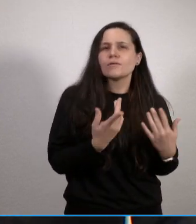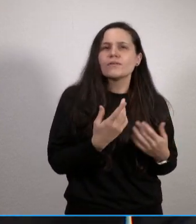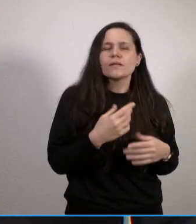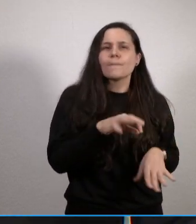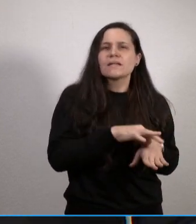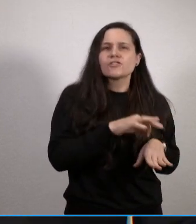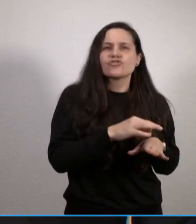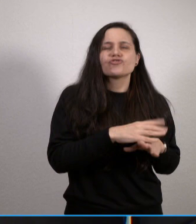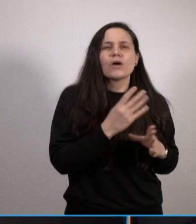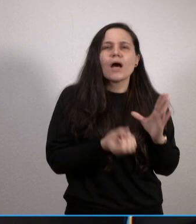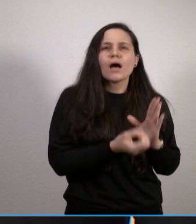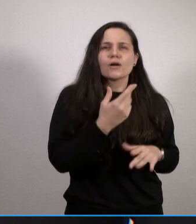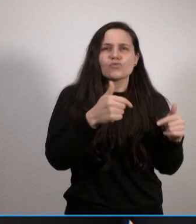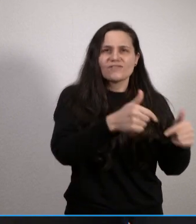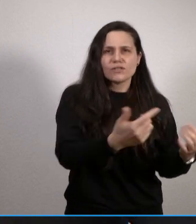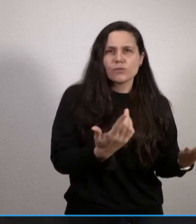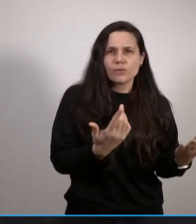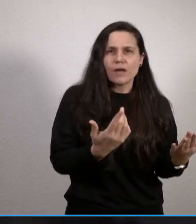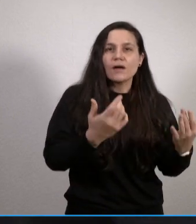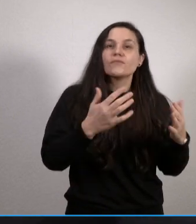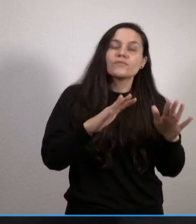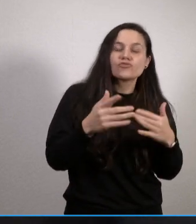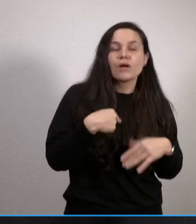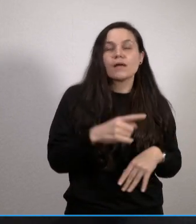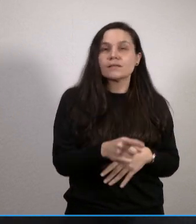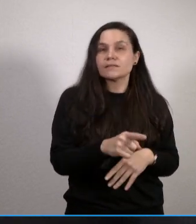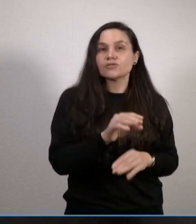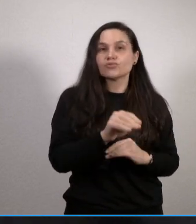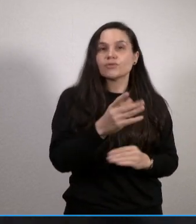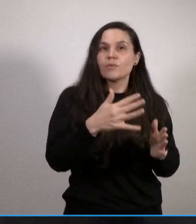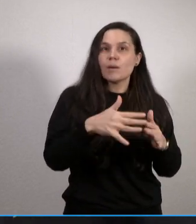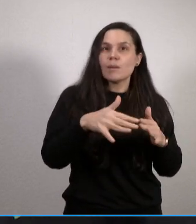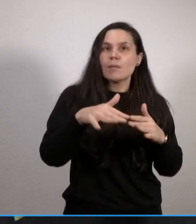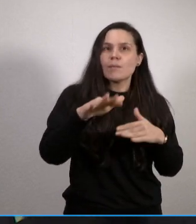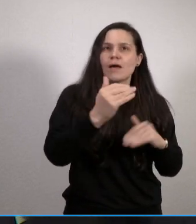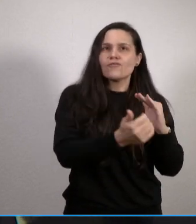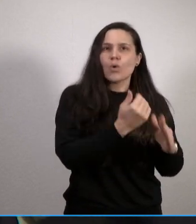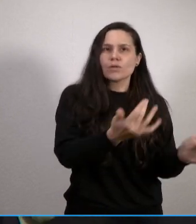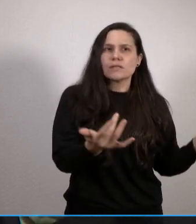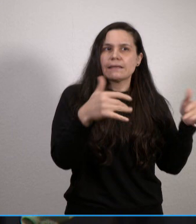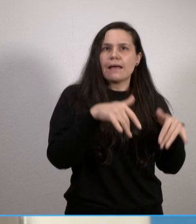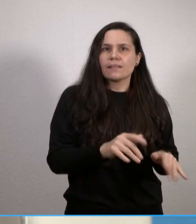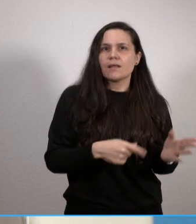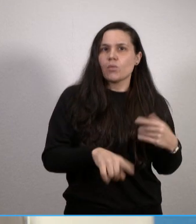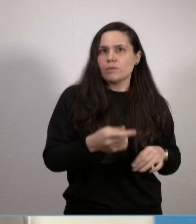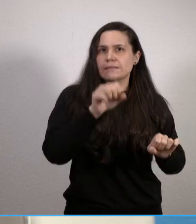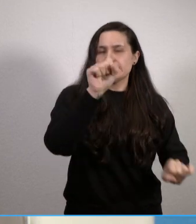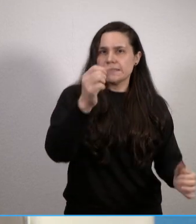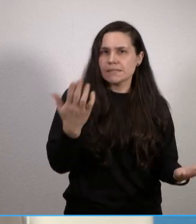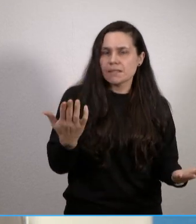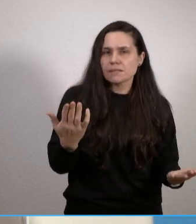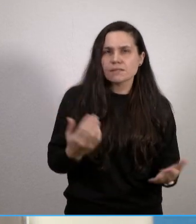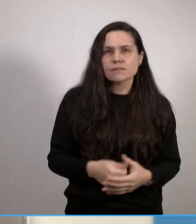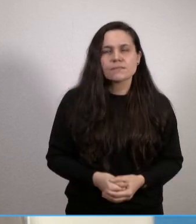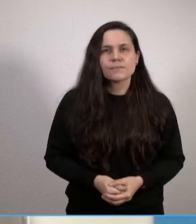Die steigenden Flüchtlingszahlen werden sich folglich künftig auch in der niedersächsischen Regelversorgung niederschlagen. Sind die